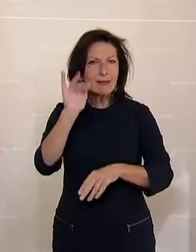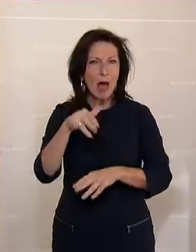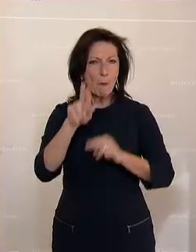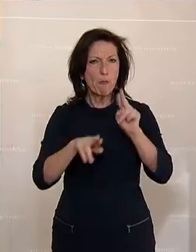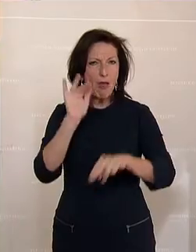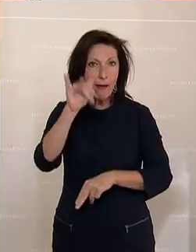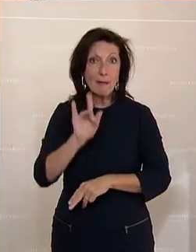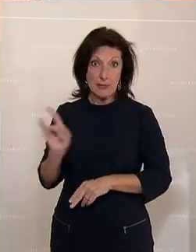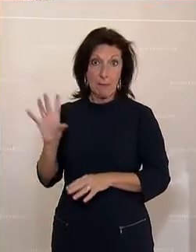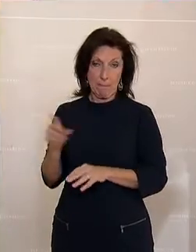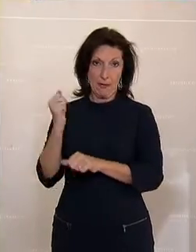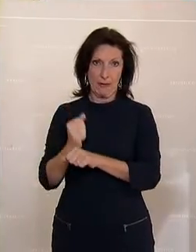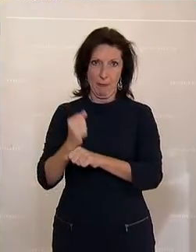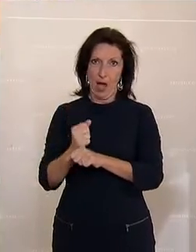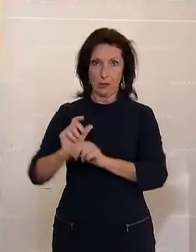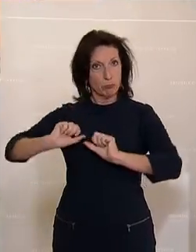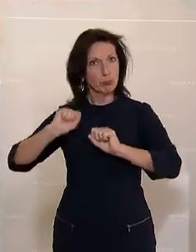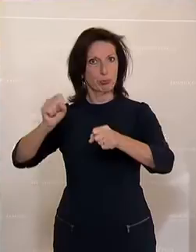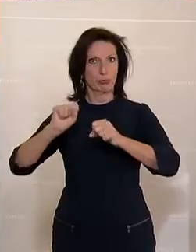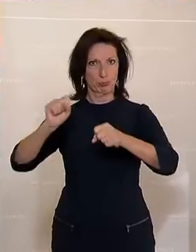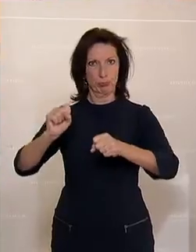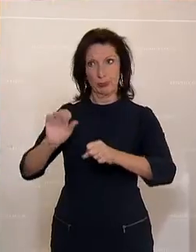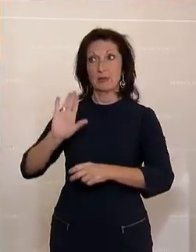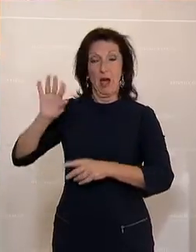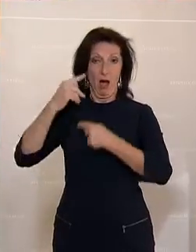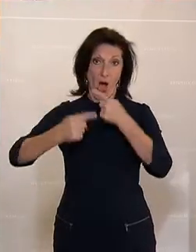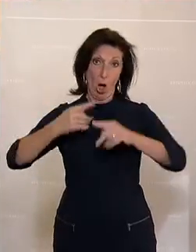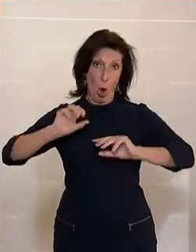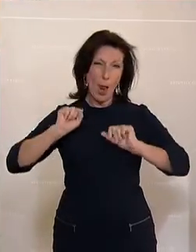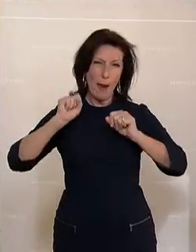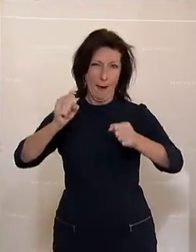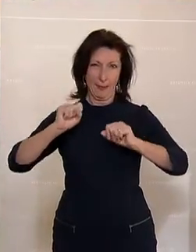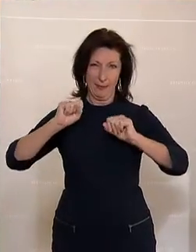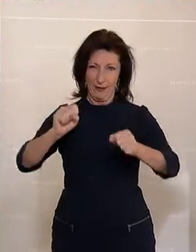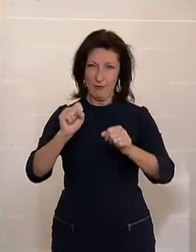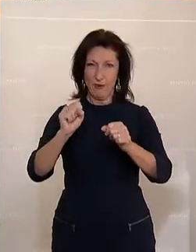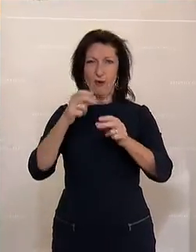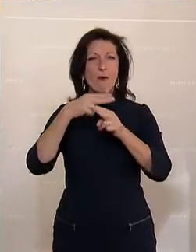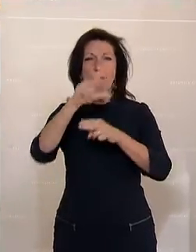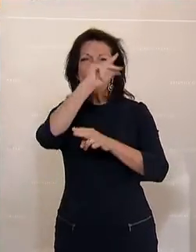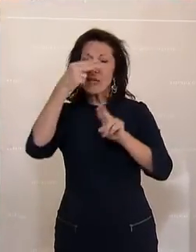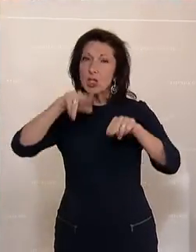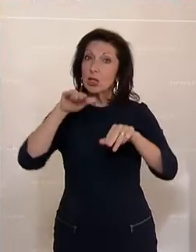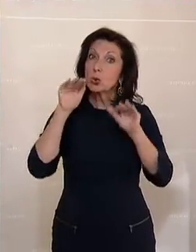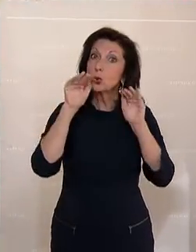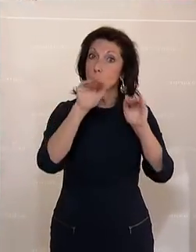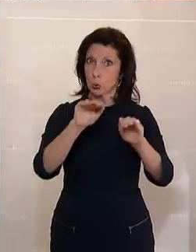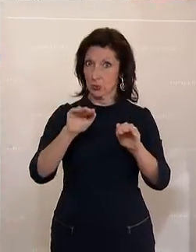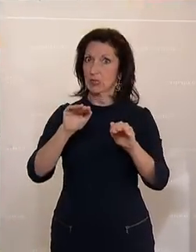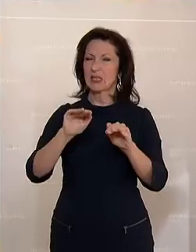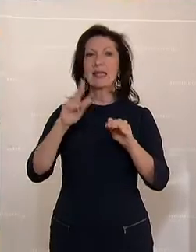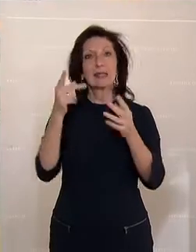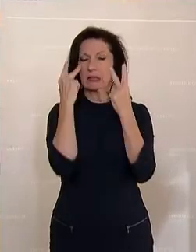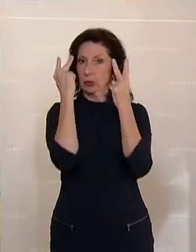Eine solche proaktive Rolle gerade in der Wahrung und dem Schutz der Menschenrechte ist uns auch ein wichtiges